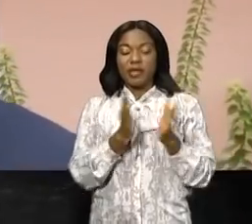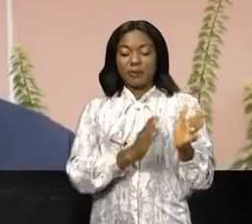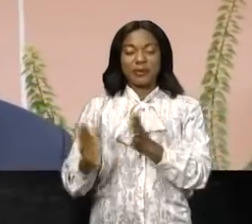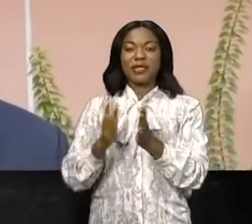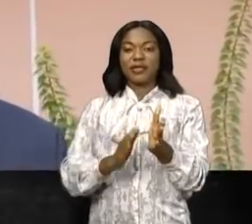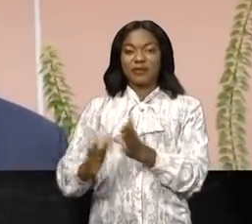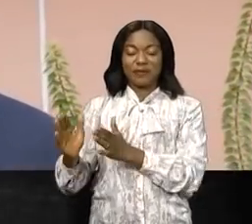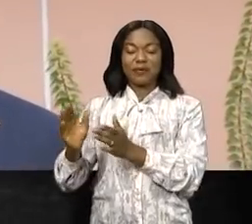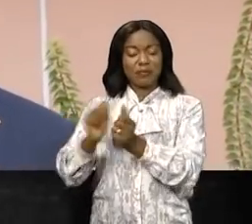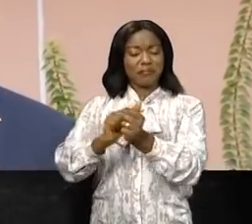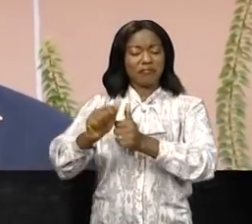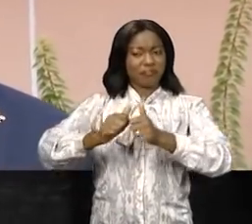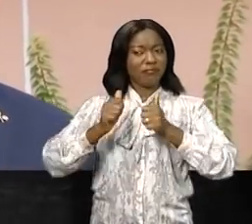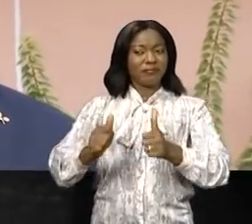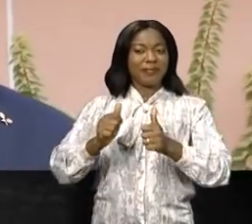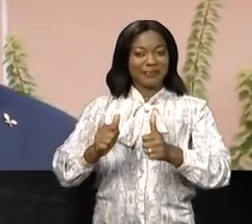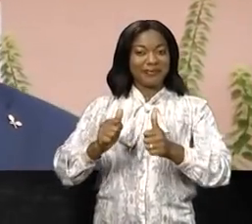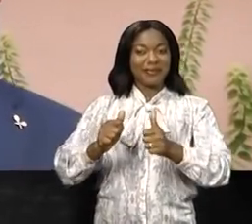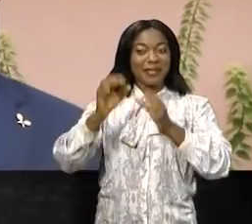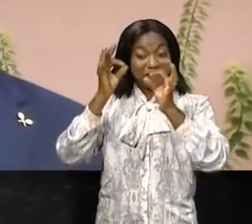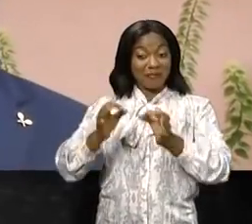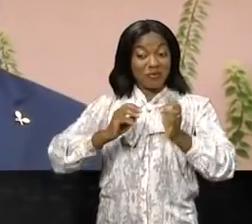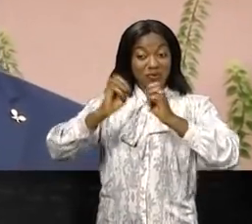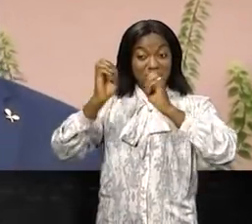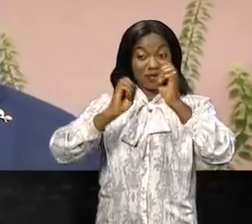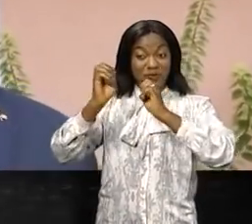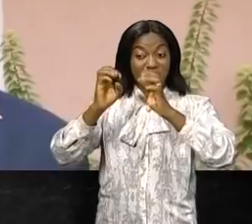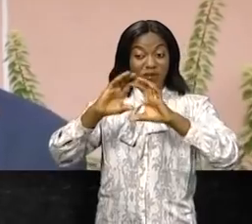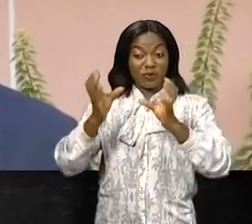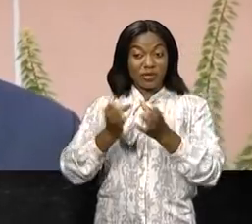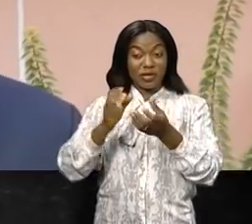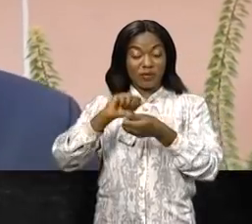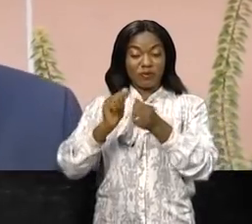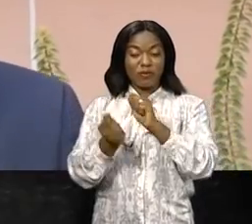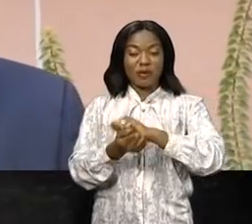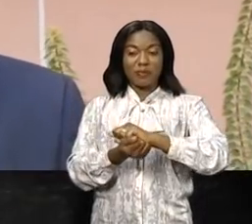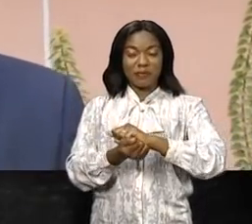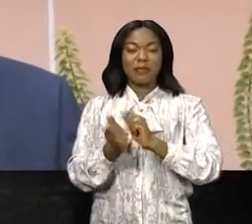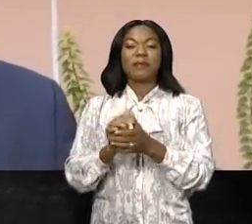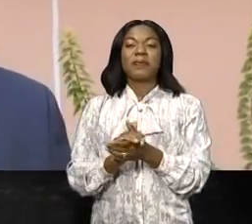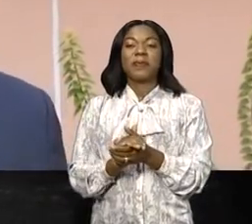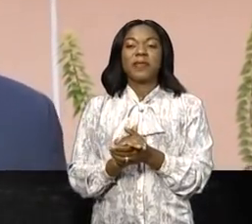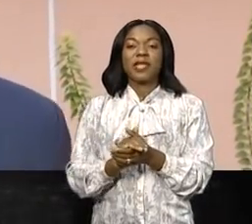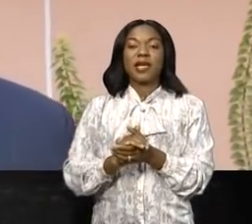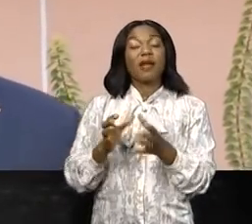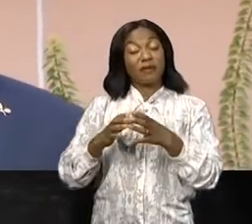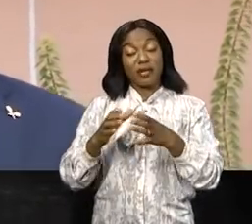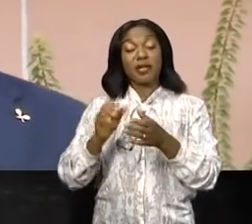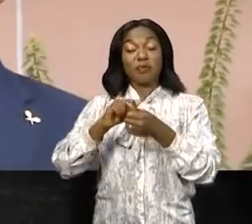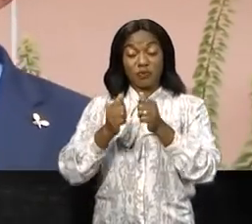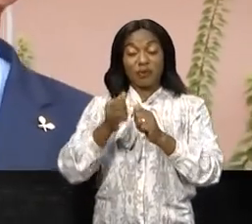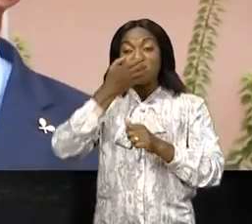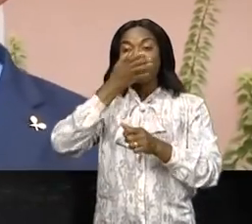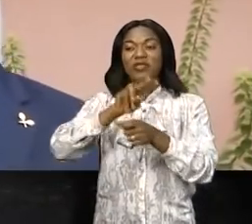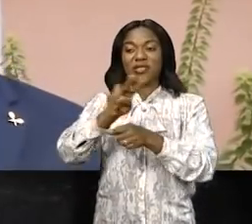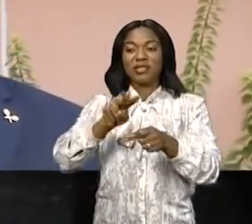vont bon train, mais au niveau de la communauté, il y a un problème avec le Covid-19. On a